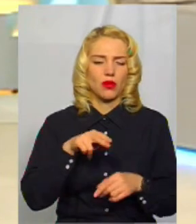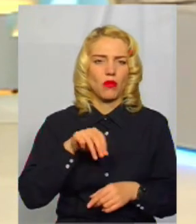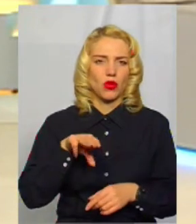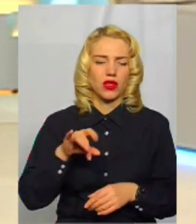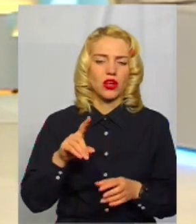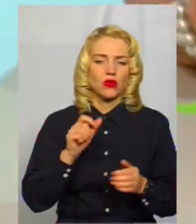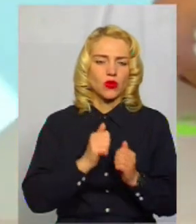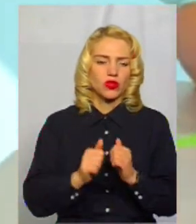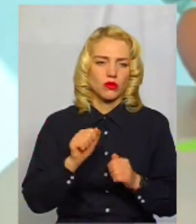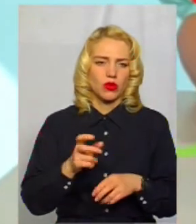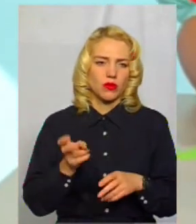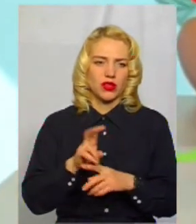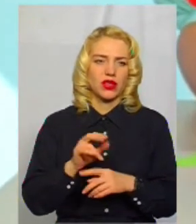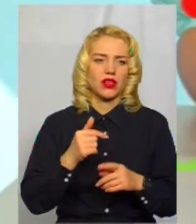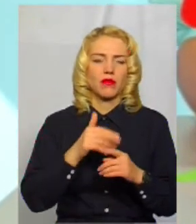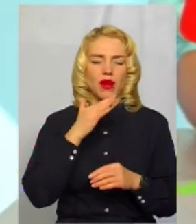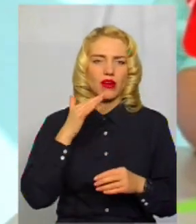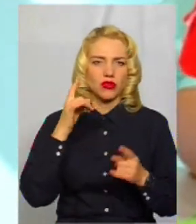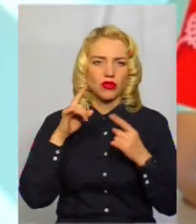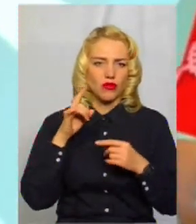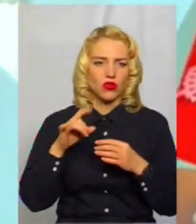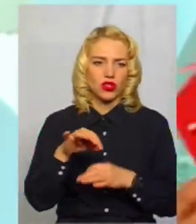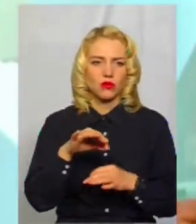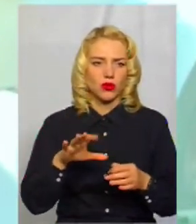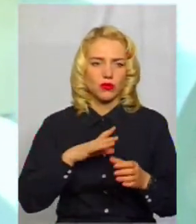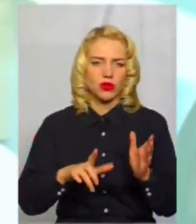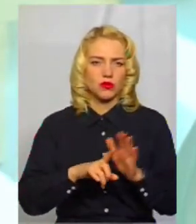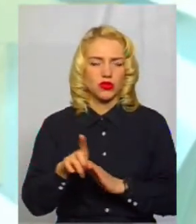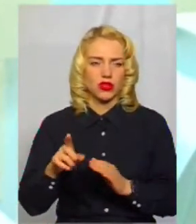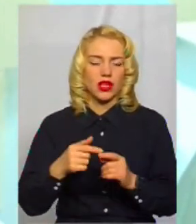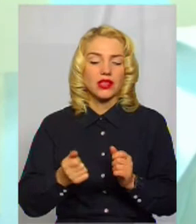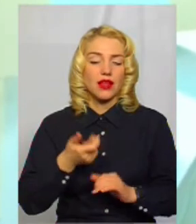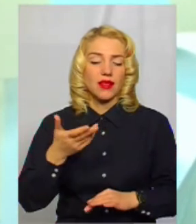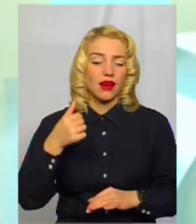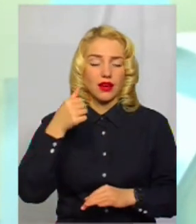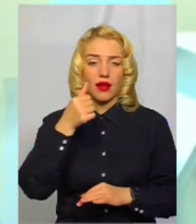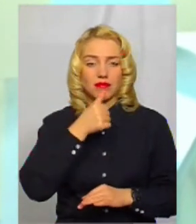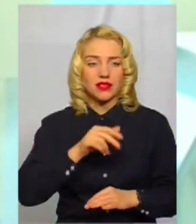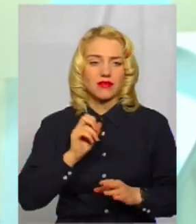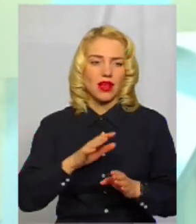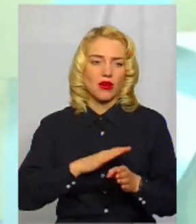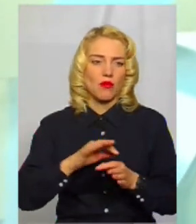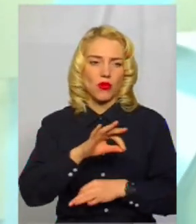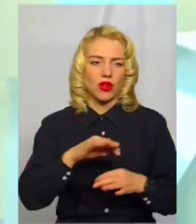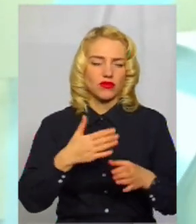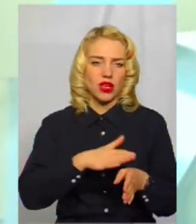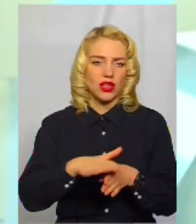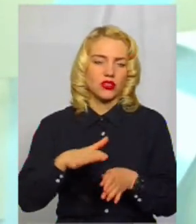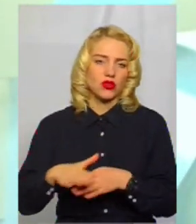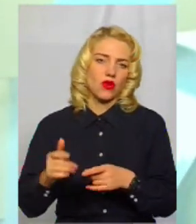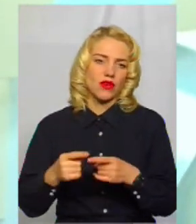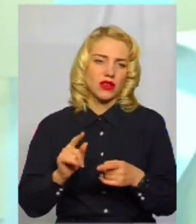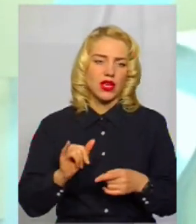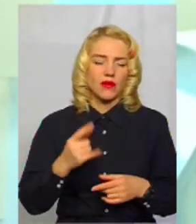прийти. знаєте, вже багато творчих проєктів започатковано навіть за декілька місяців, як проєкт реалізований. І один